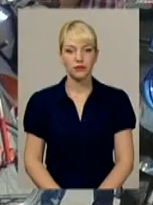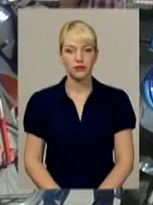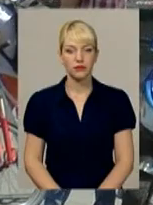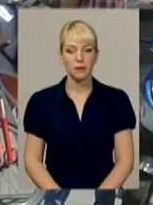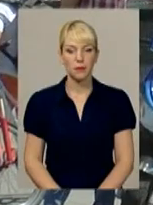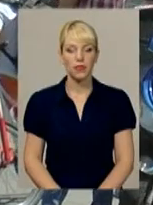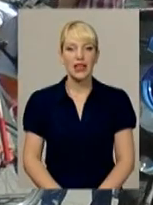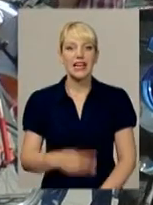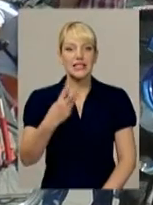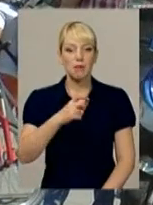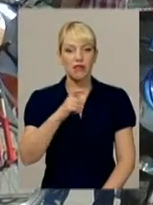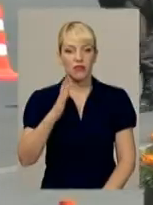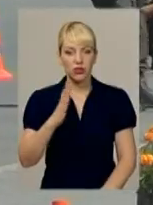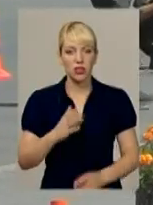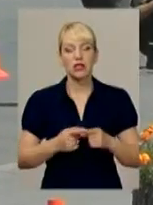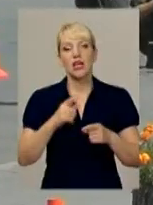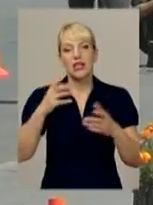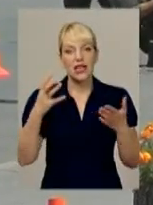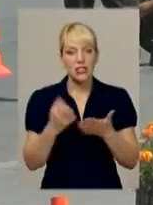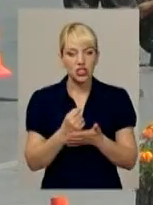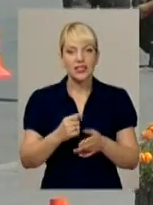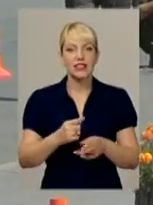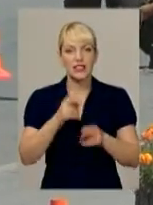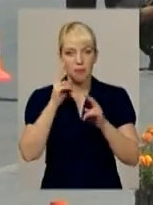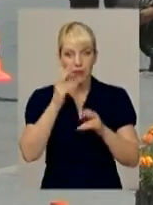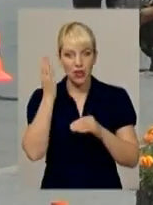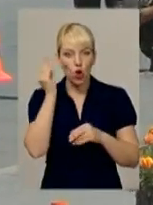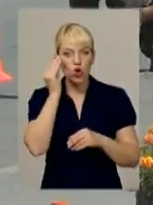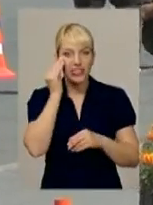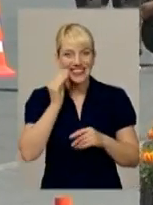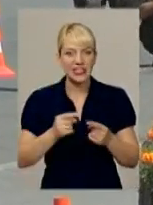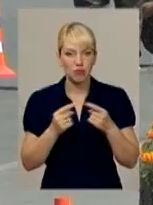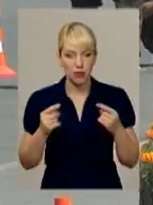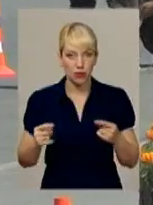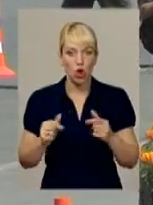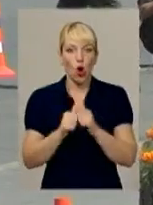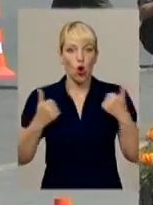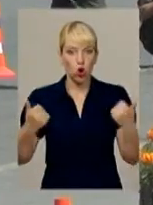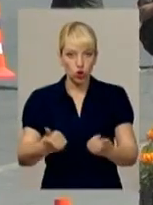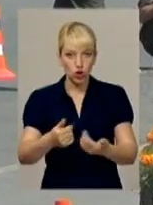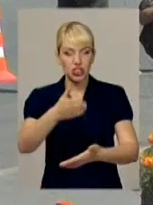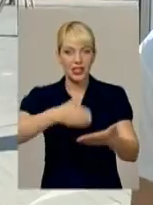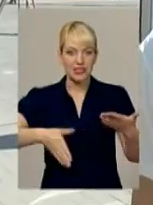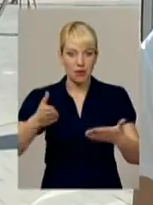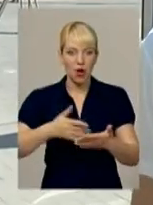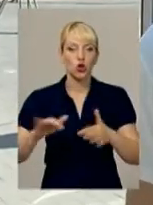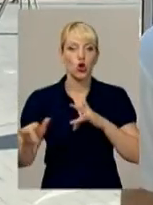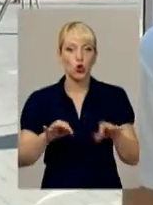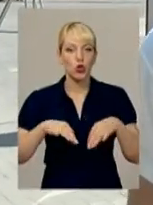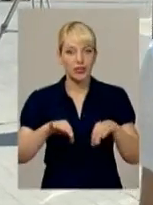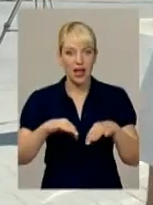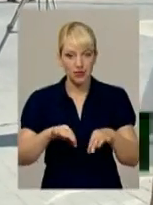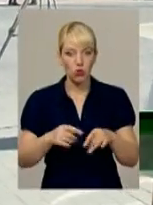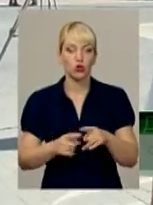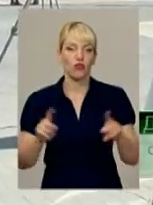За півгодини сапери знешкоджують підозрілий предмет, оточення знімають, рух транспорту відновлюють. Приїхали,